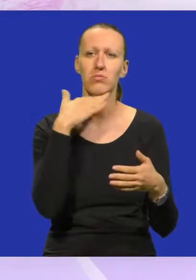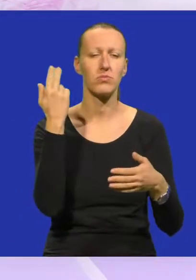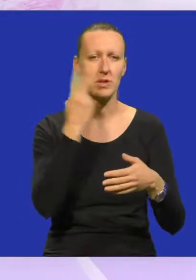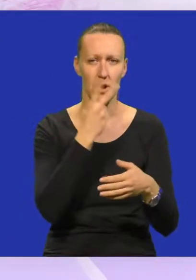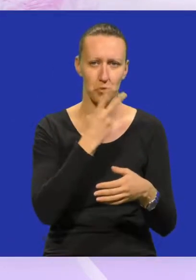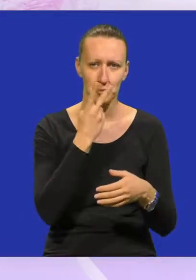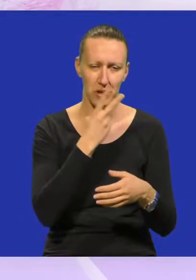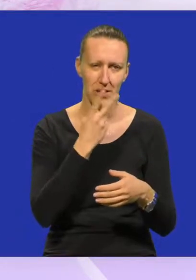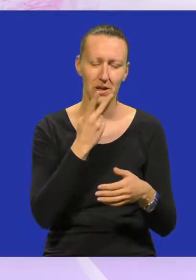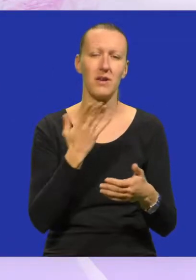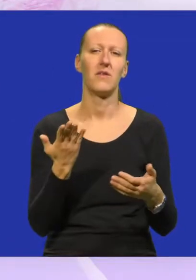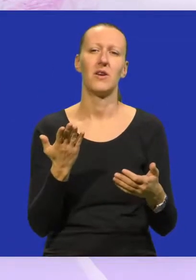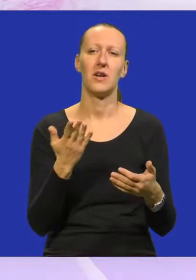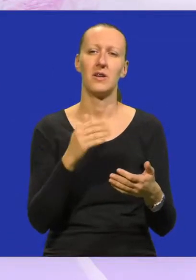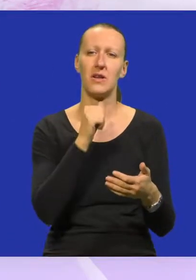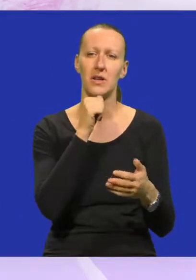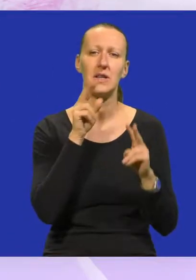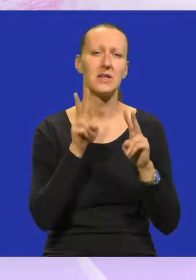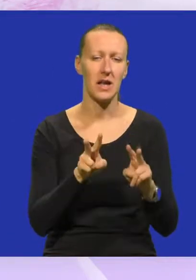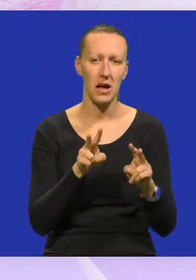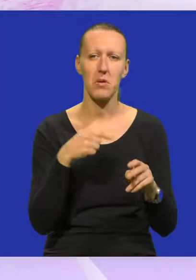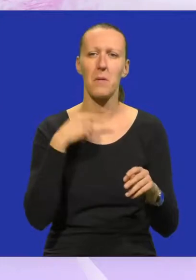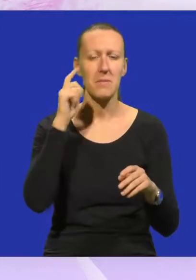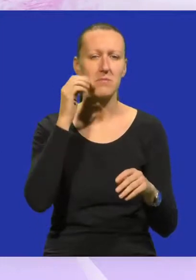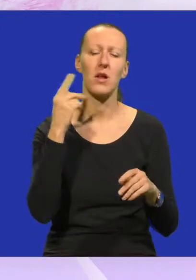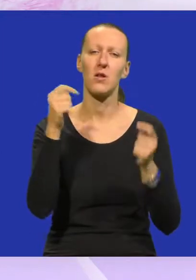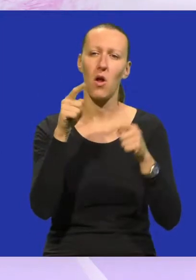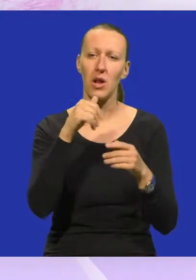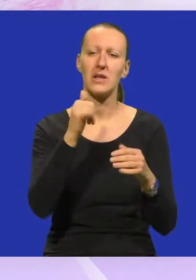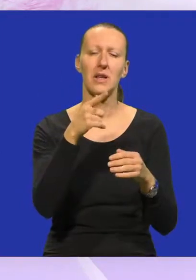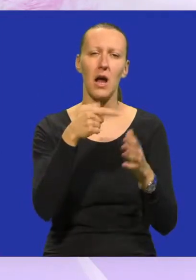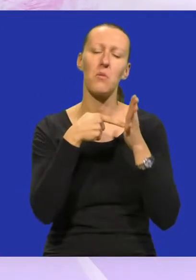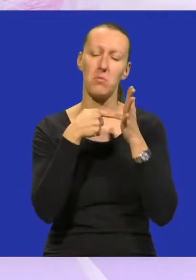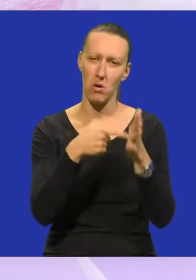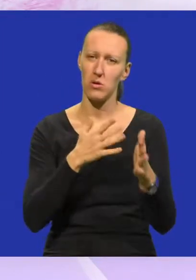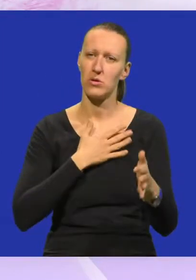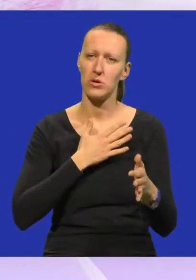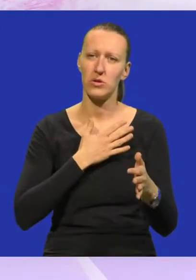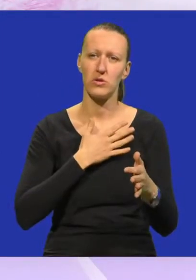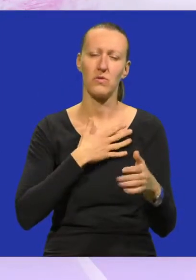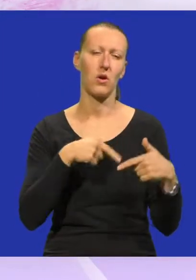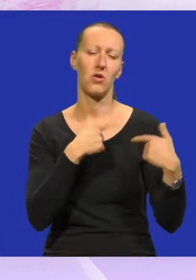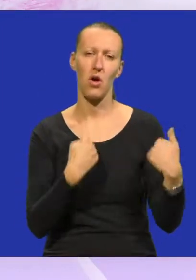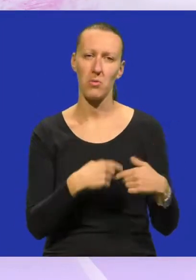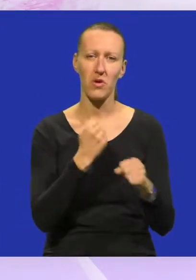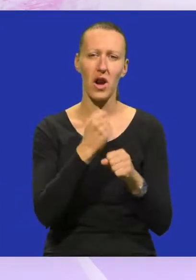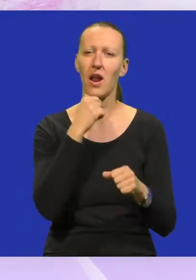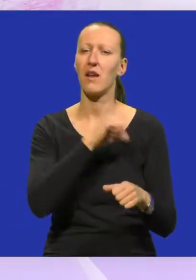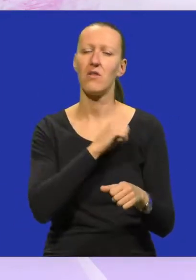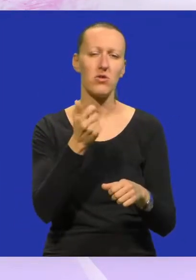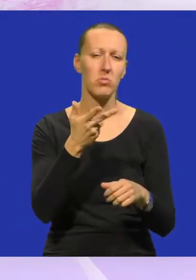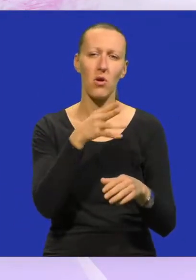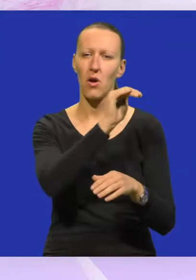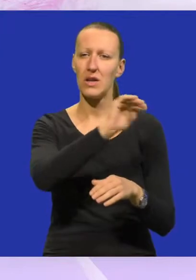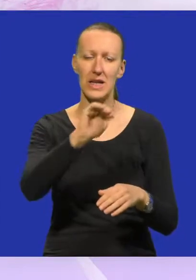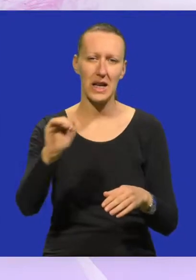razumijevanja i zapravo mislim da dolaze čisto da pokažu svoju solidarnost. Da im nije uopće bitna brojka